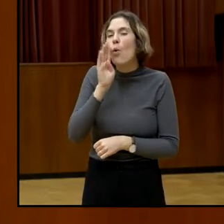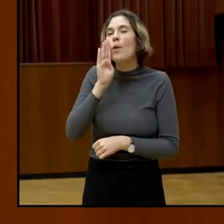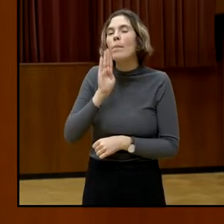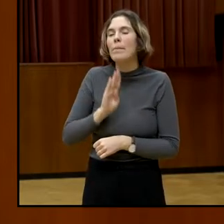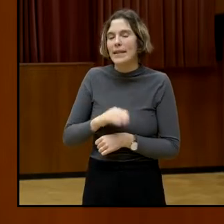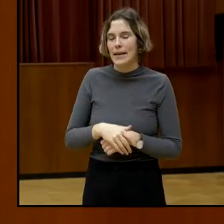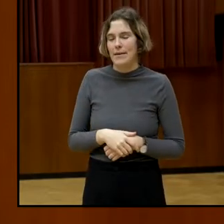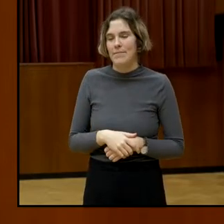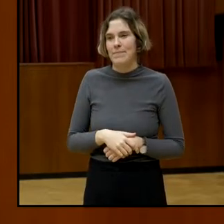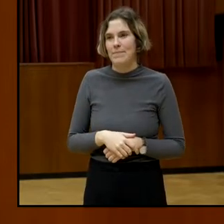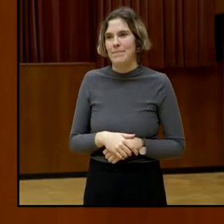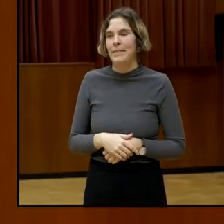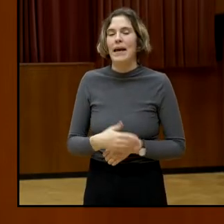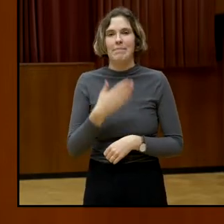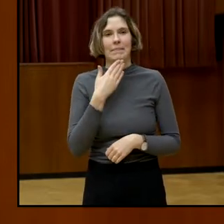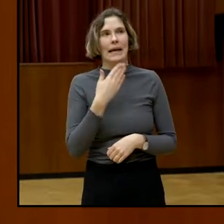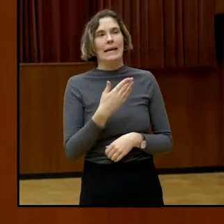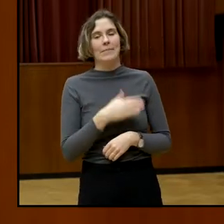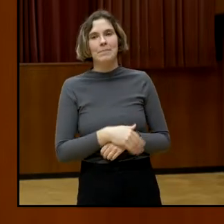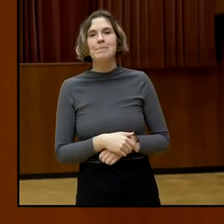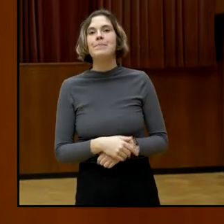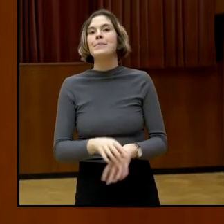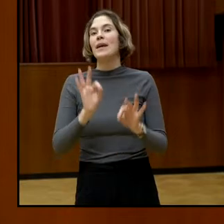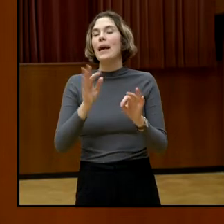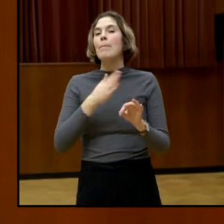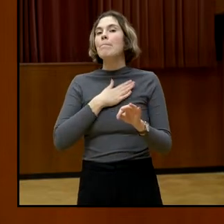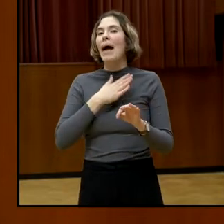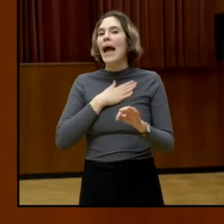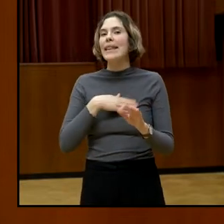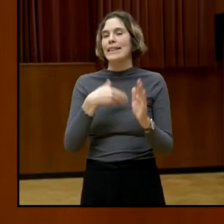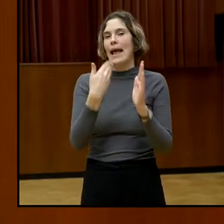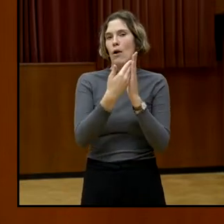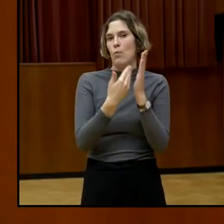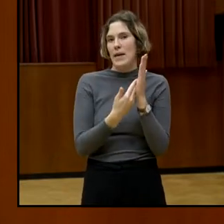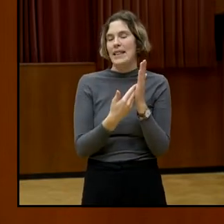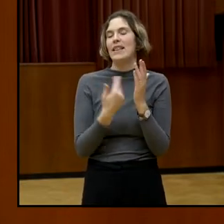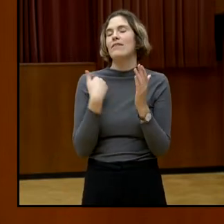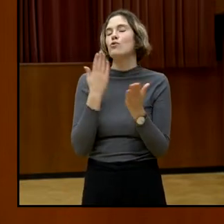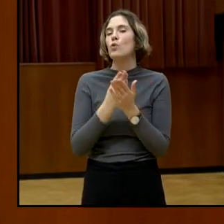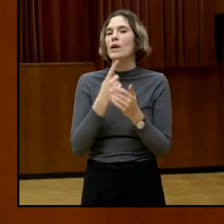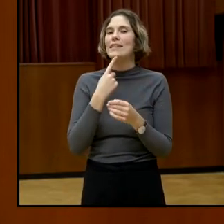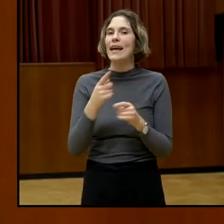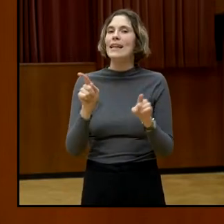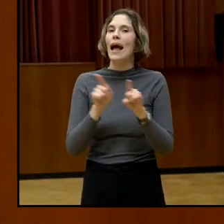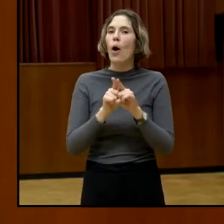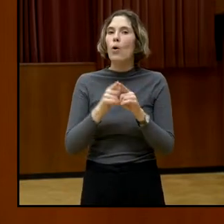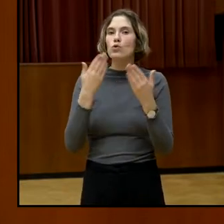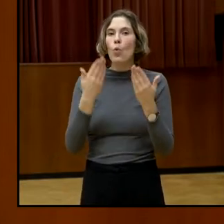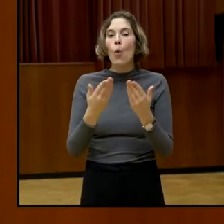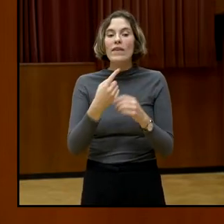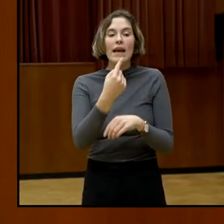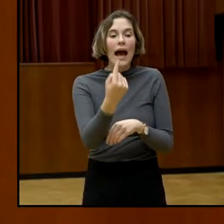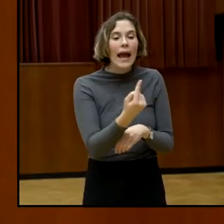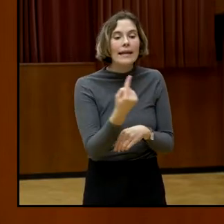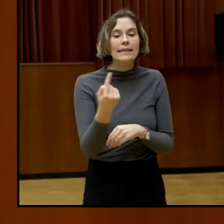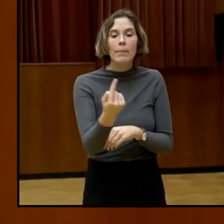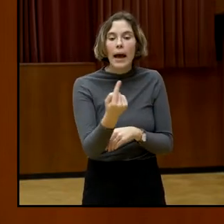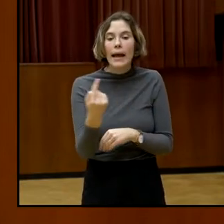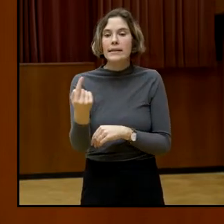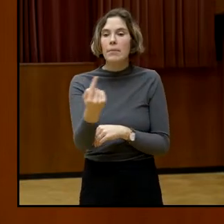Also mein Argument ist jetzt auch, dass es schon politisch gemacht ist, die Einzel-, die Vereinzelung durch